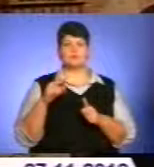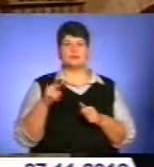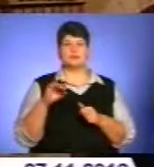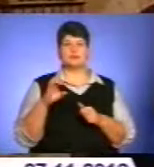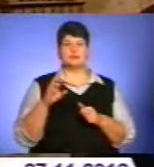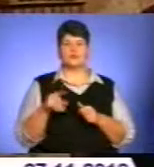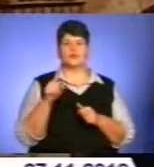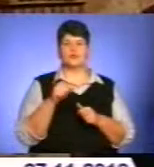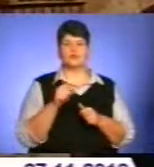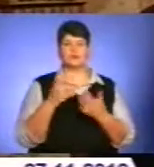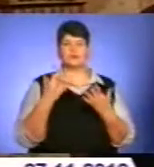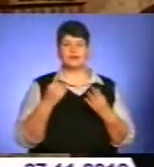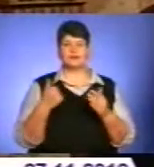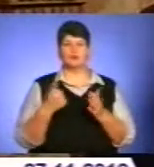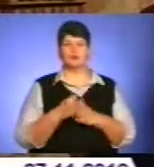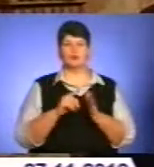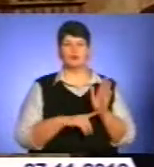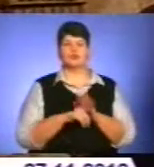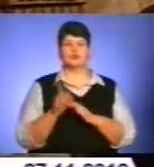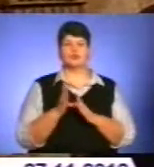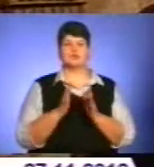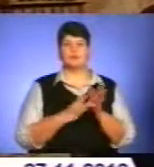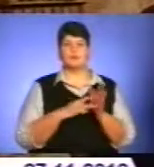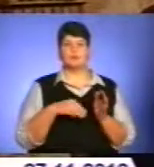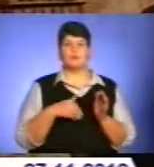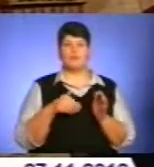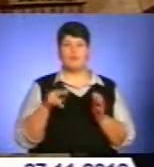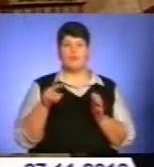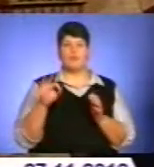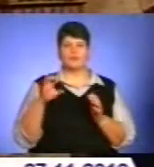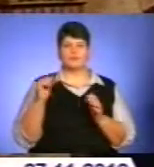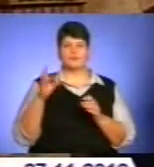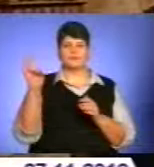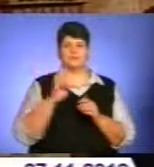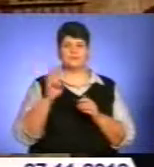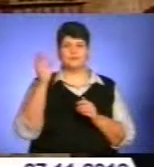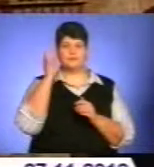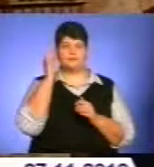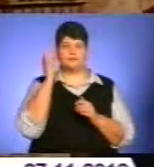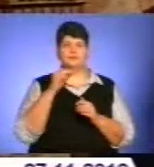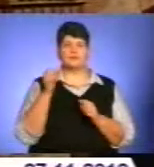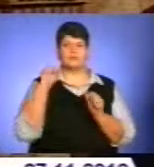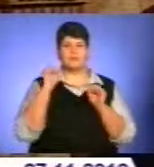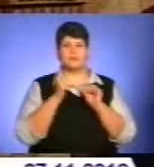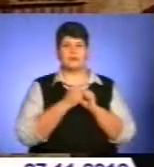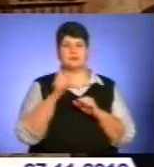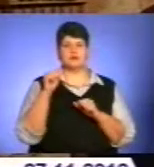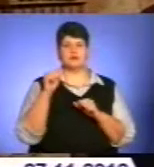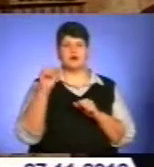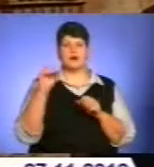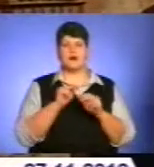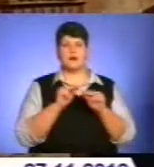в сьогоднішній день, за день до початку Різдвяного посту, церква згадує пам'ять святого апостола Филипа.